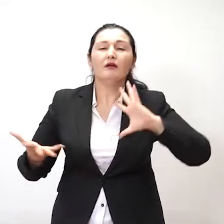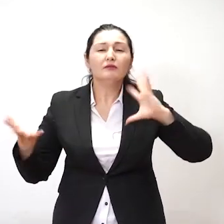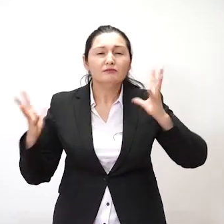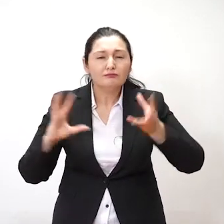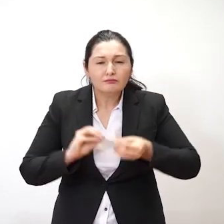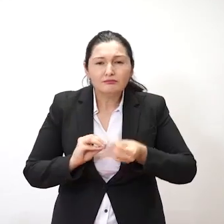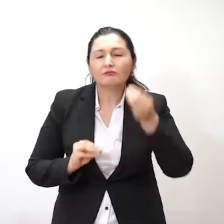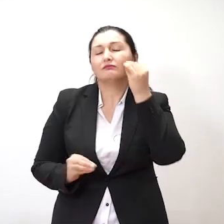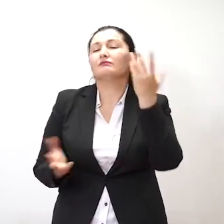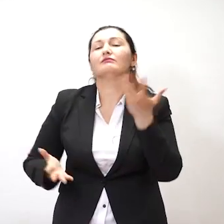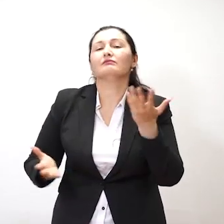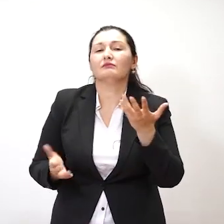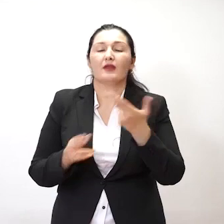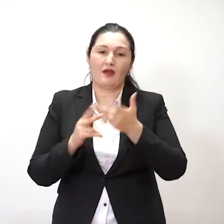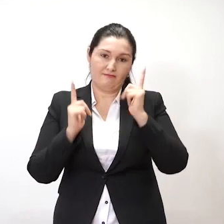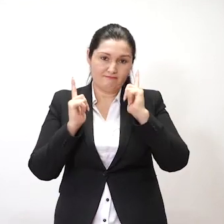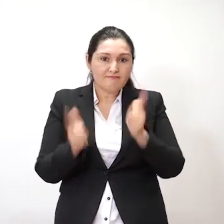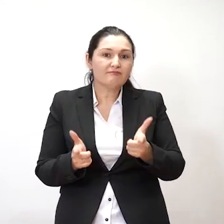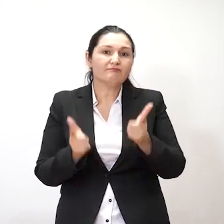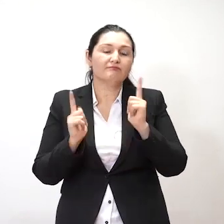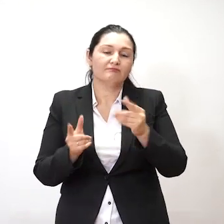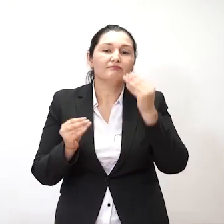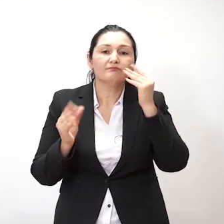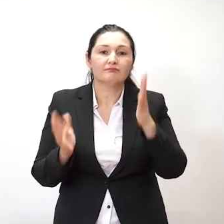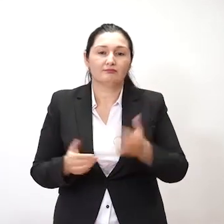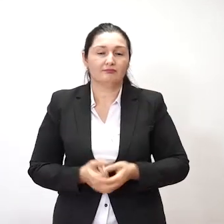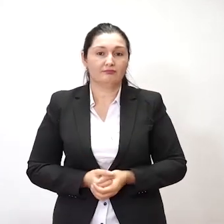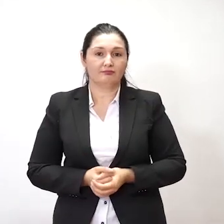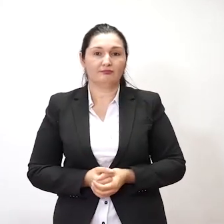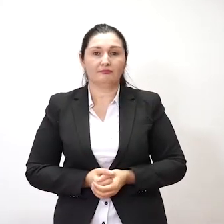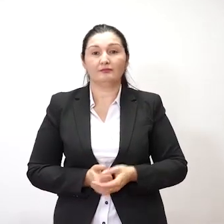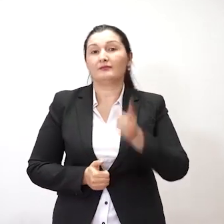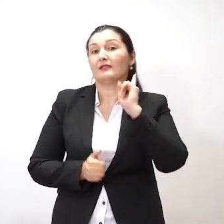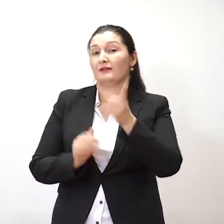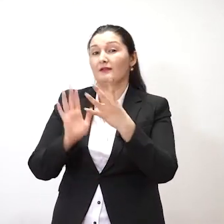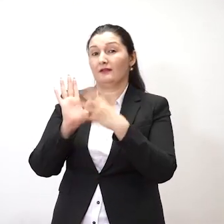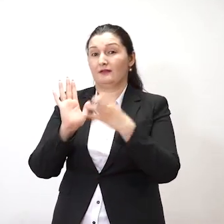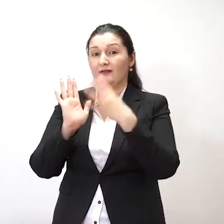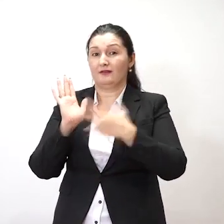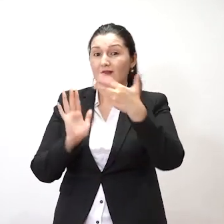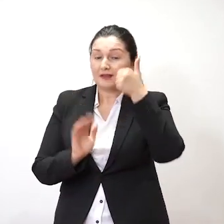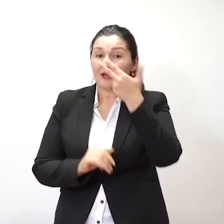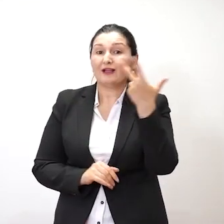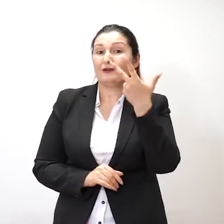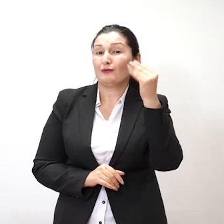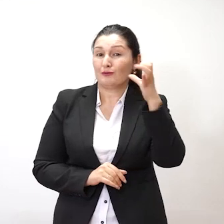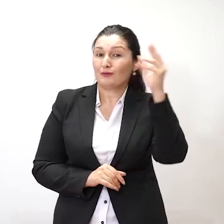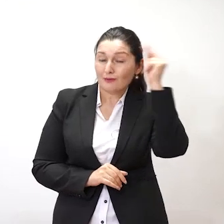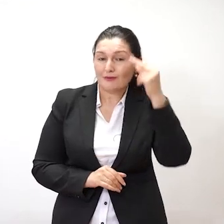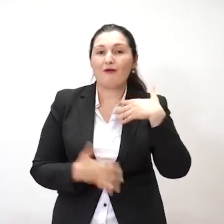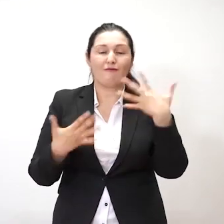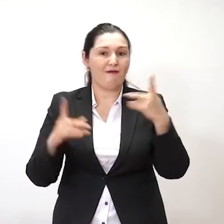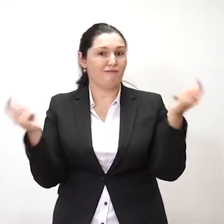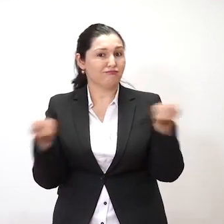که روزیگی دادن. سال 1993 من در کرسی سیم که می خواندن توی